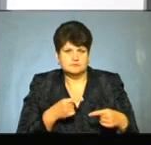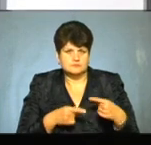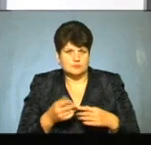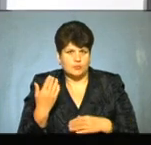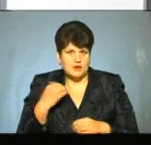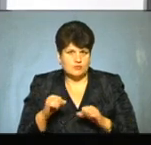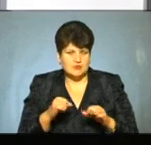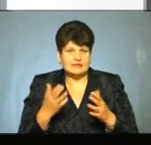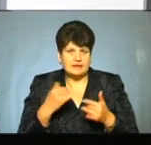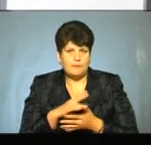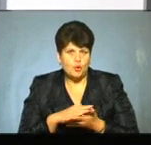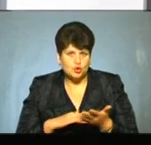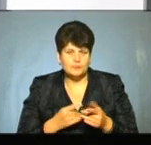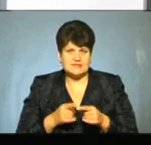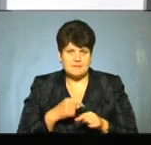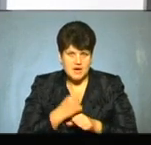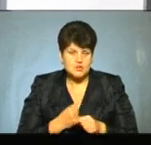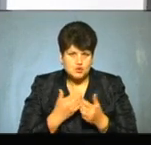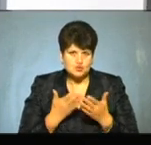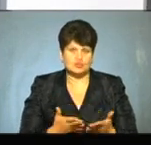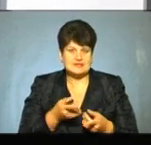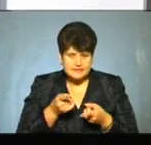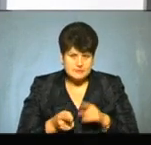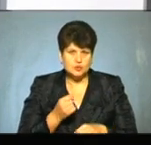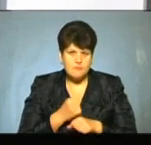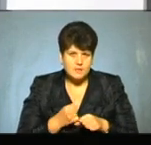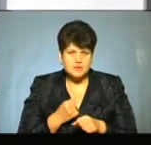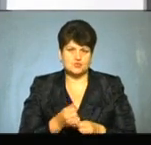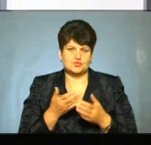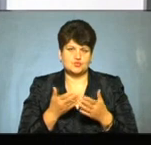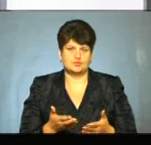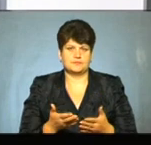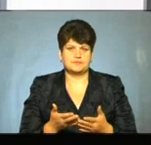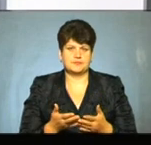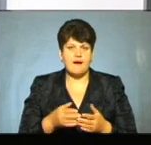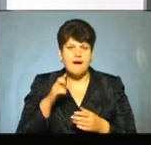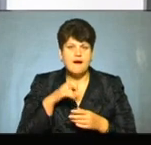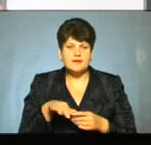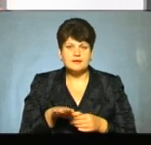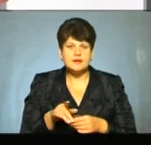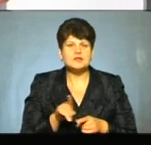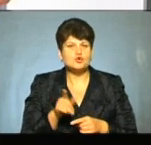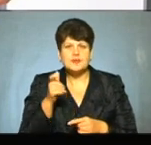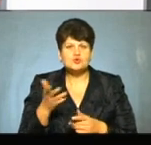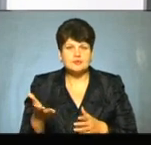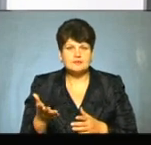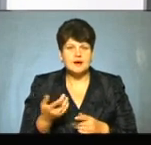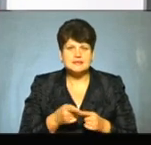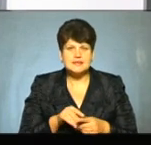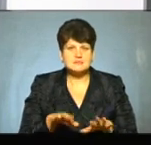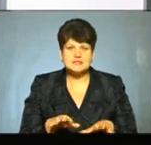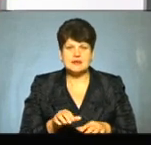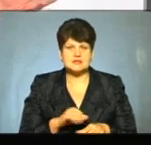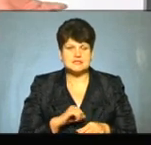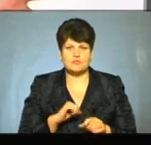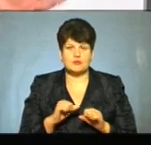з попередньою владою, що давайте продовжимо, бо це працює. Це розповідь працює. А країна, це що не чортків? А це не місцеве